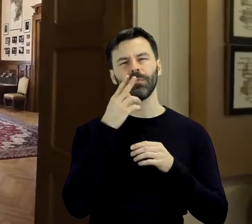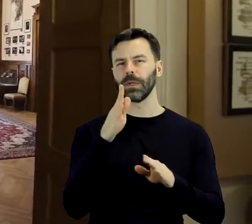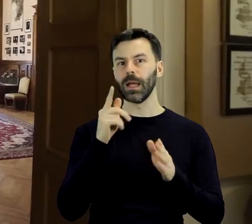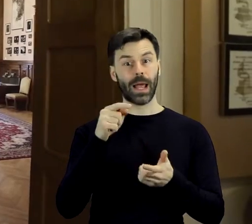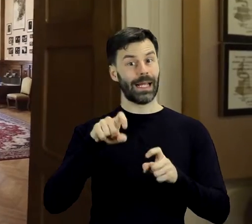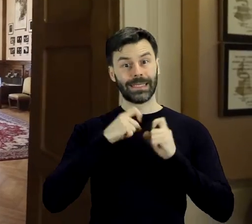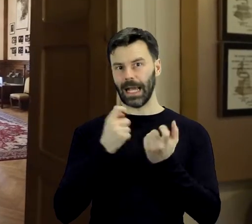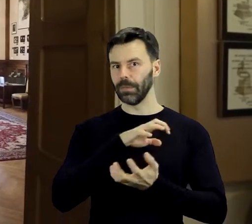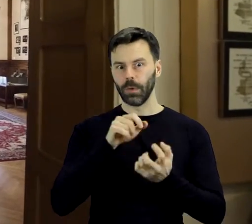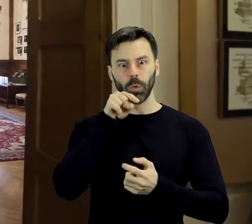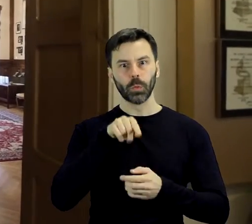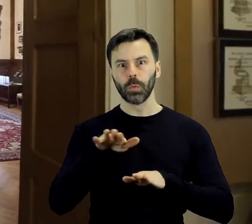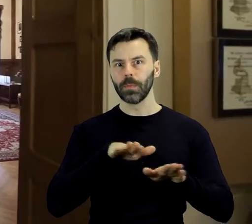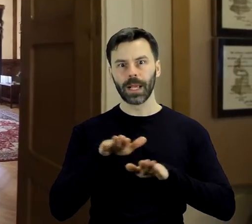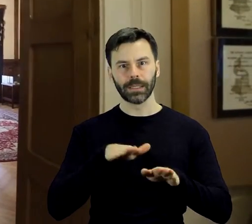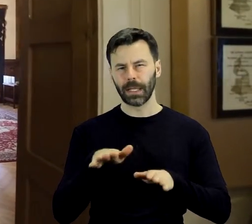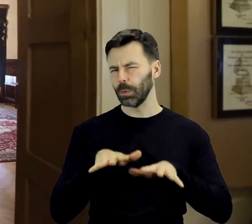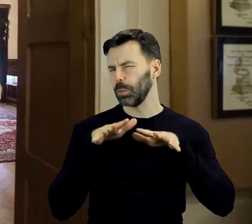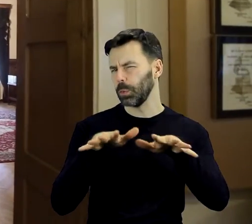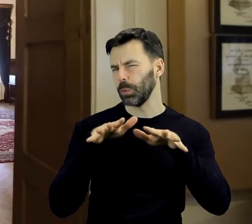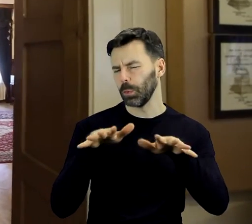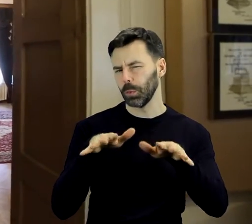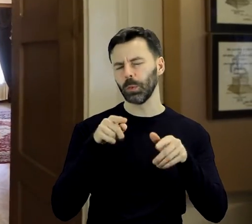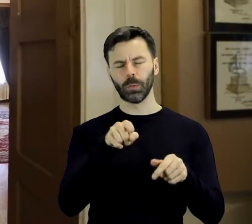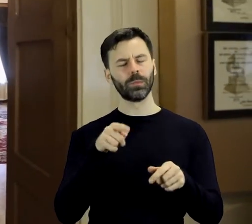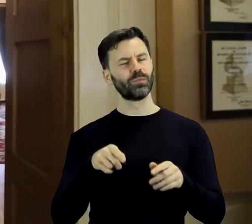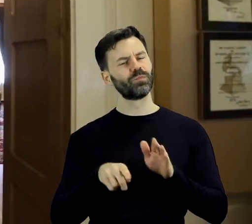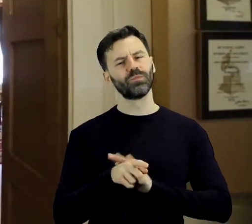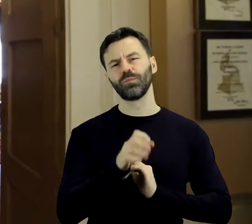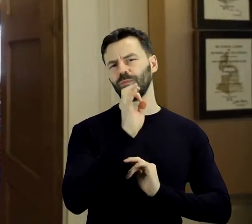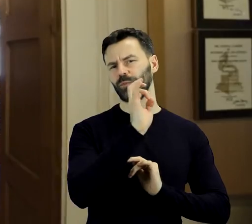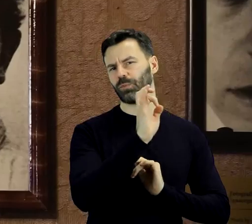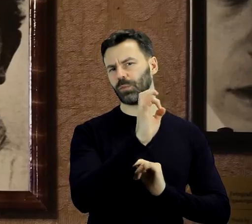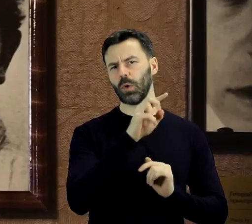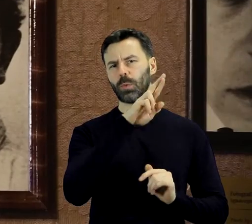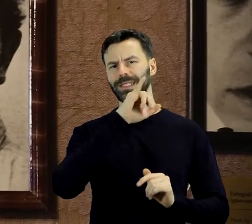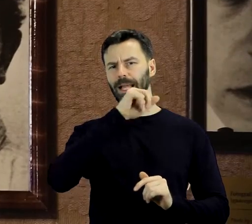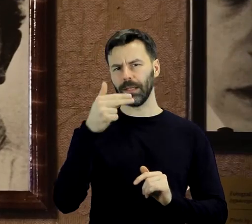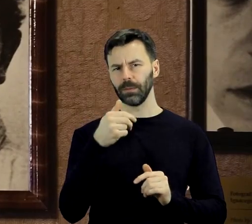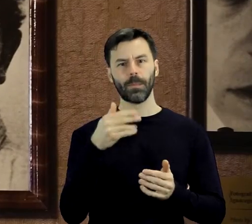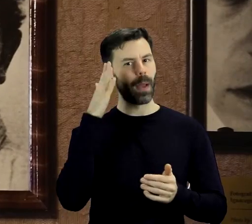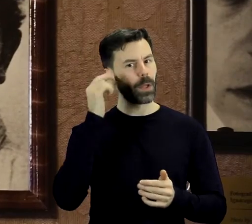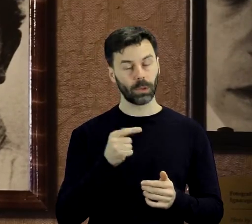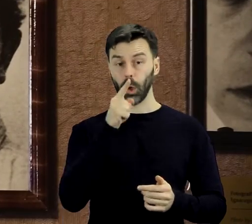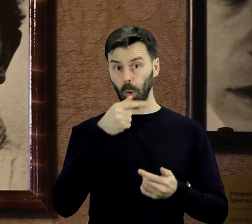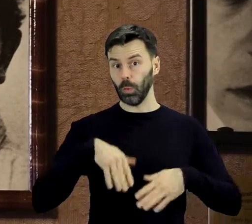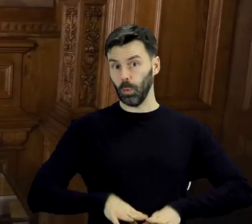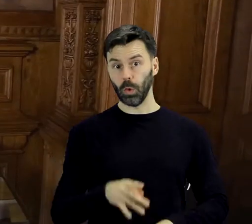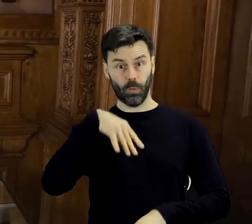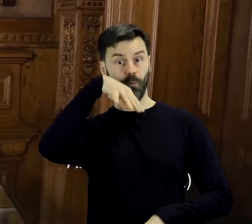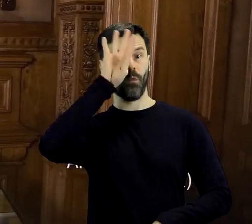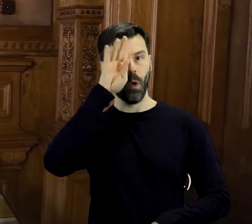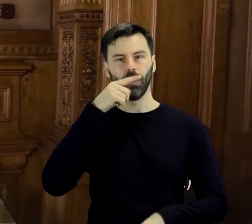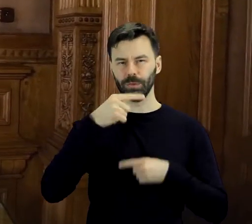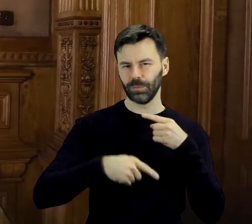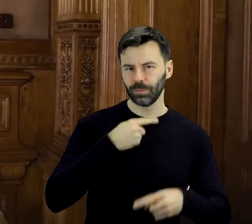obecnie największą na świecie kolekcję poświęconą temu genialnemu pianiście. Artur Rubinstein urodził się w Łodzi,